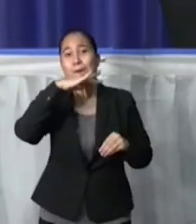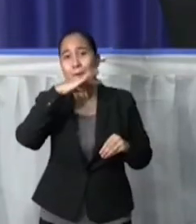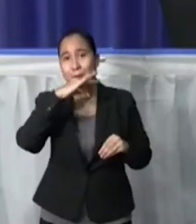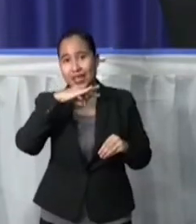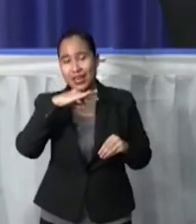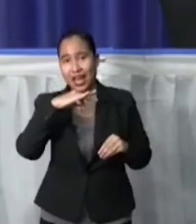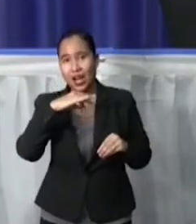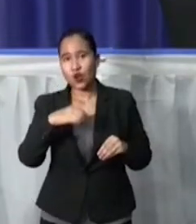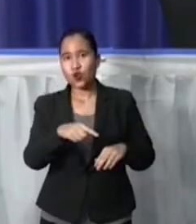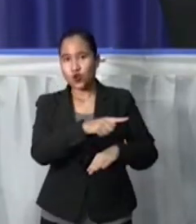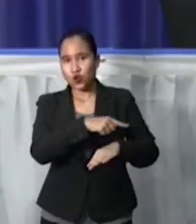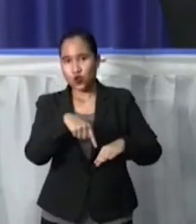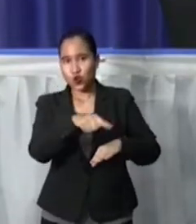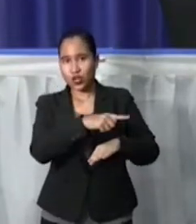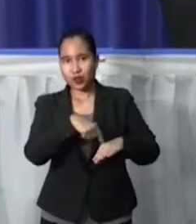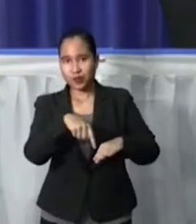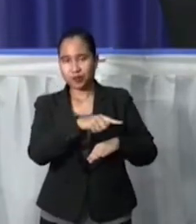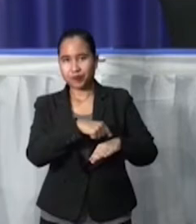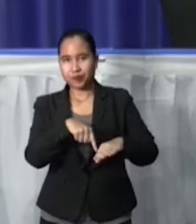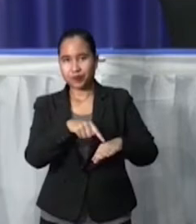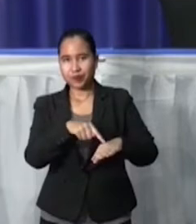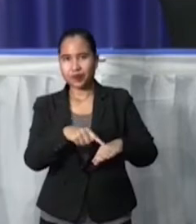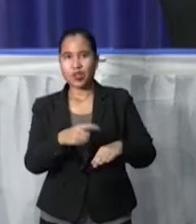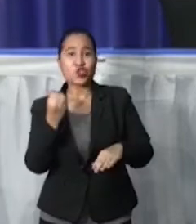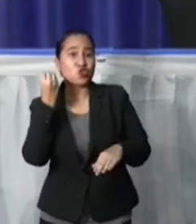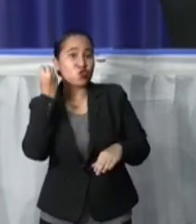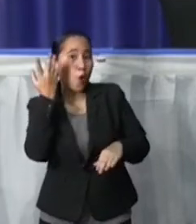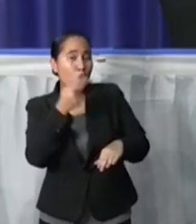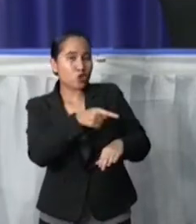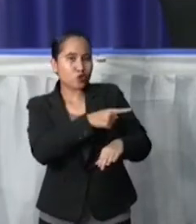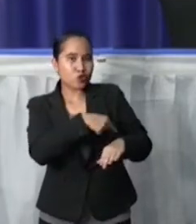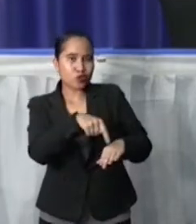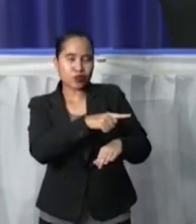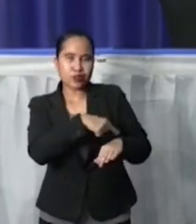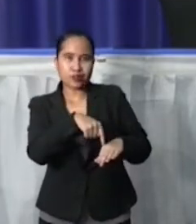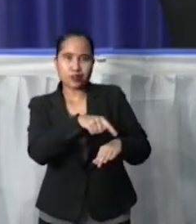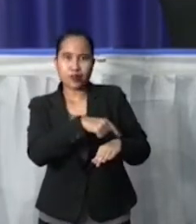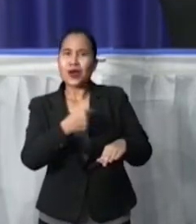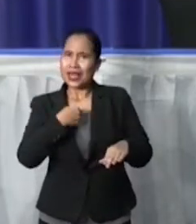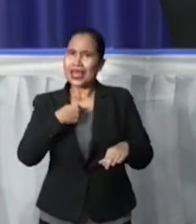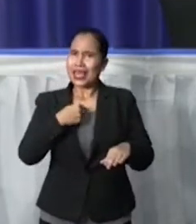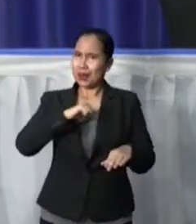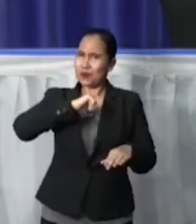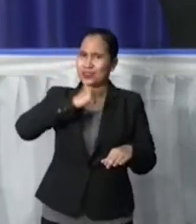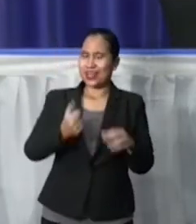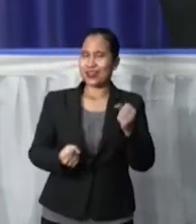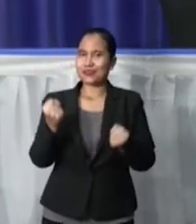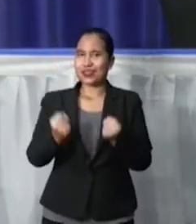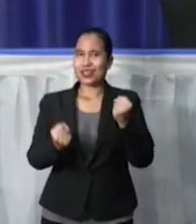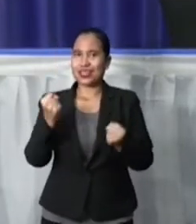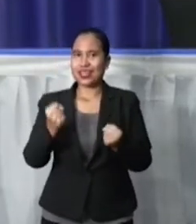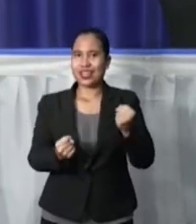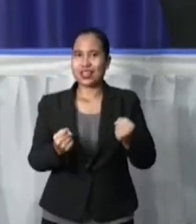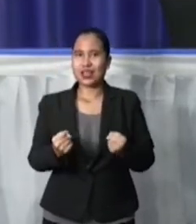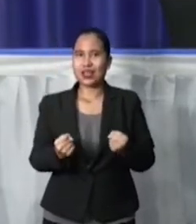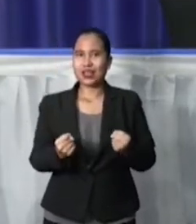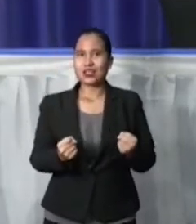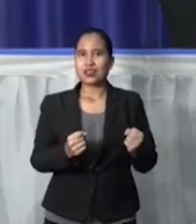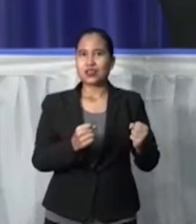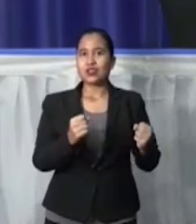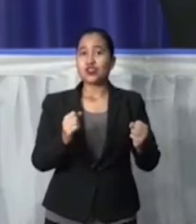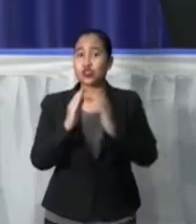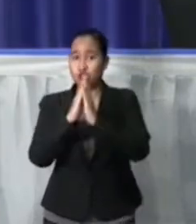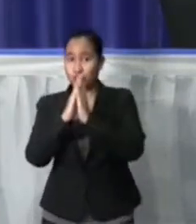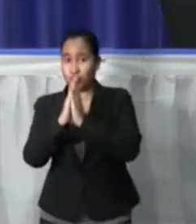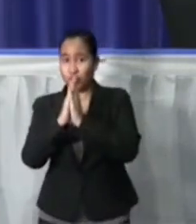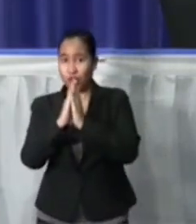Dus zeg maar rond de middaguren begon het. Maar in de ochtenduren had je dus... Want ik heb ook gereden, zondag, zaterdagmorgen. En het